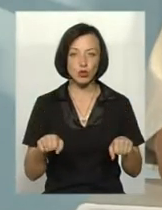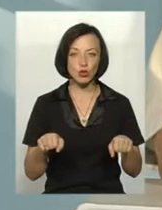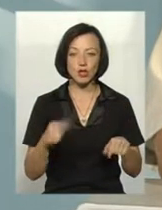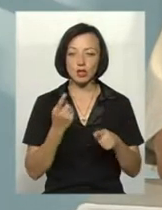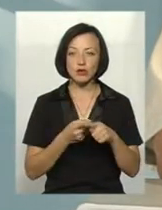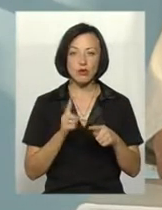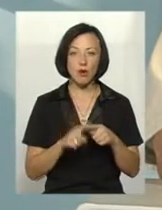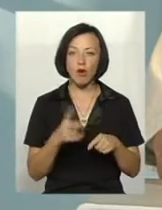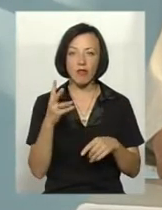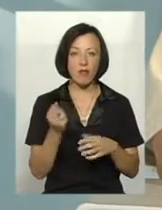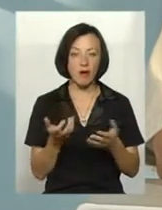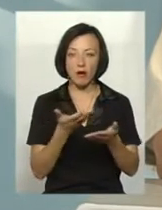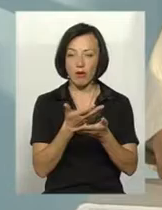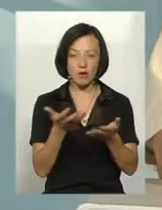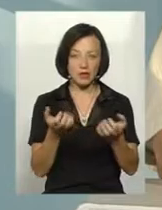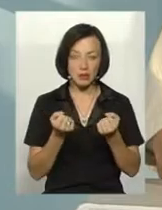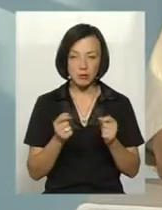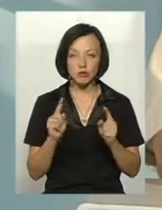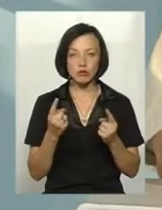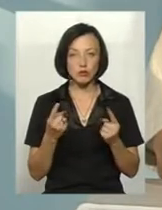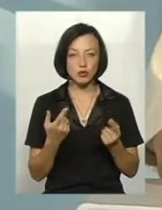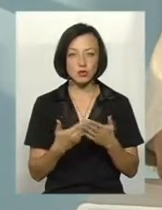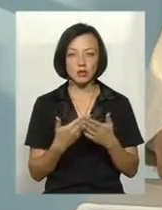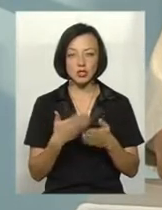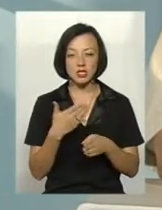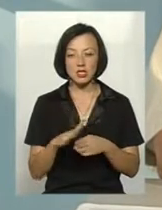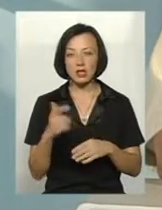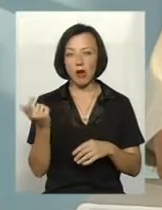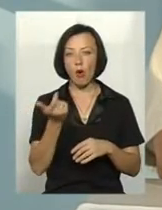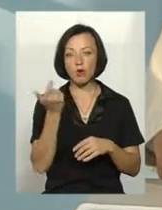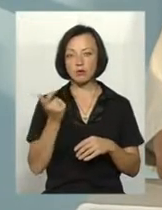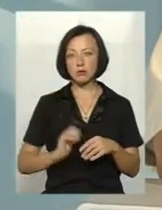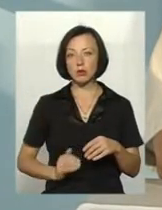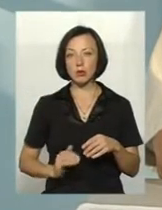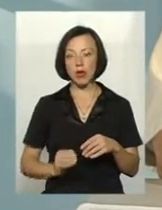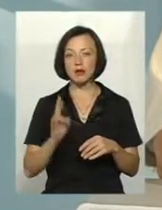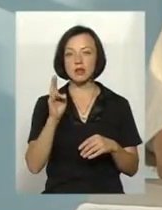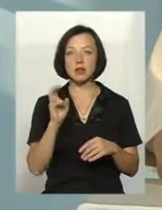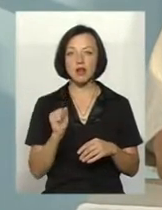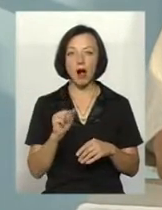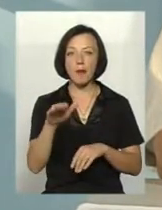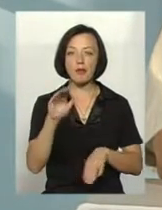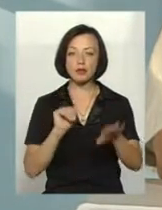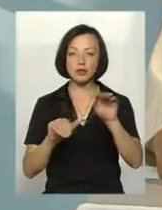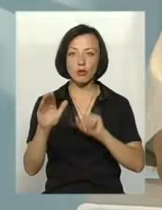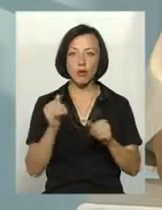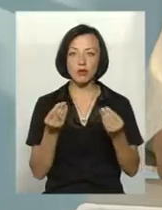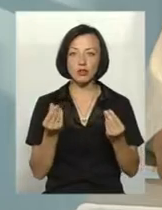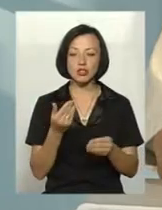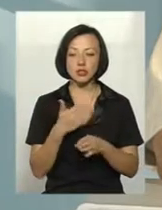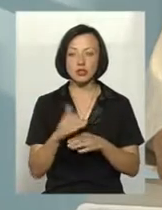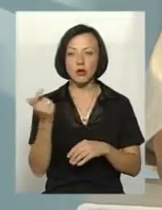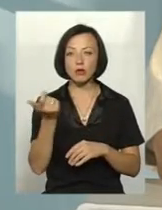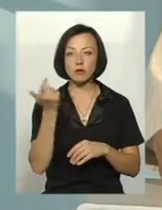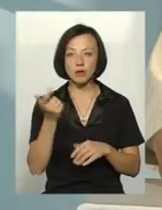цього не отримати. І чому ж вони, частина господарств йде на позишкові кошти, чому частина господарств